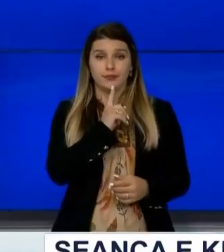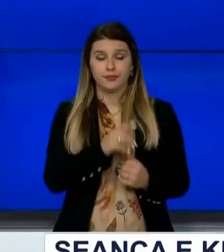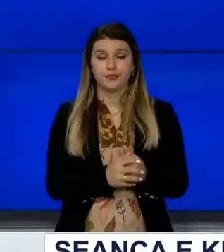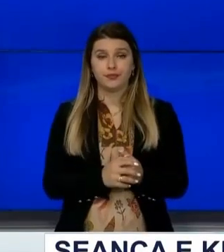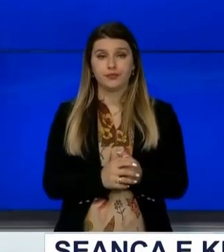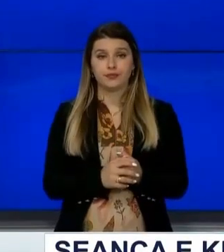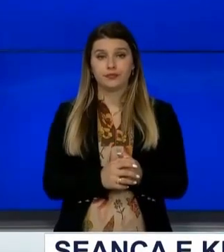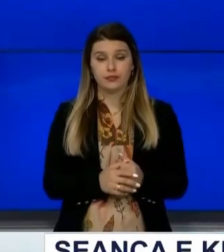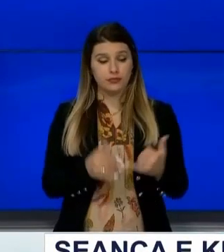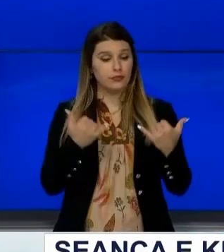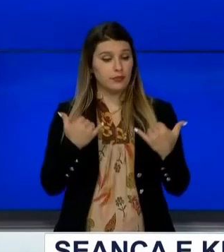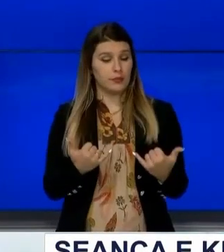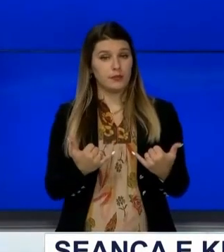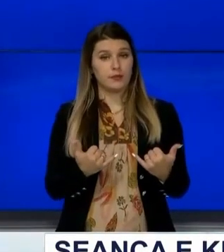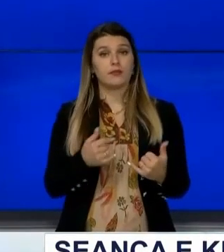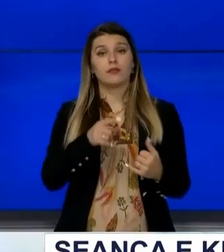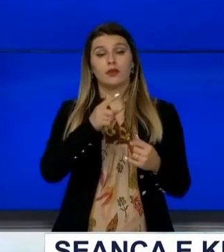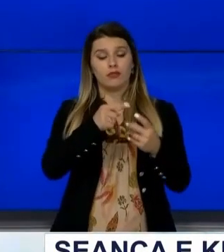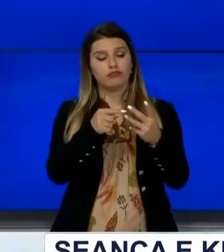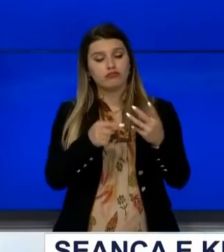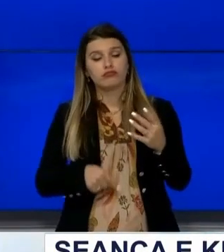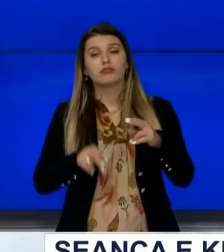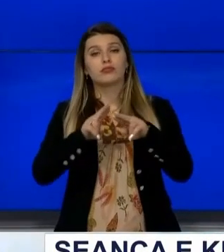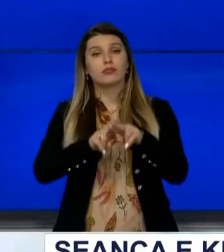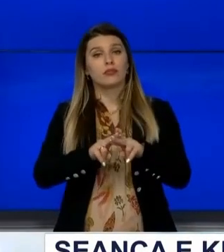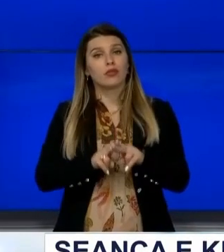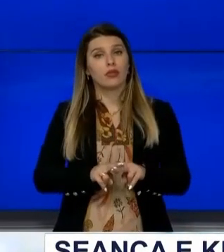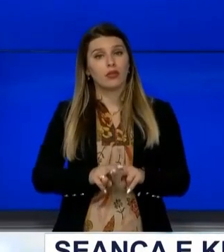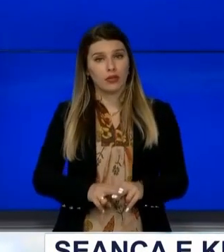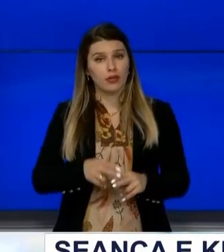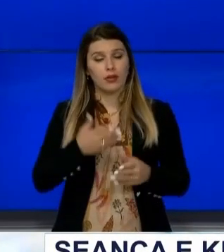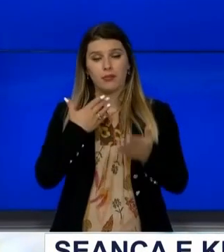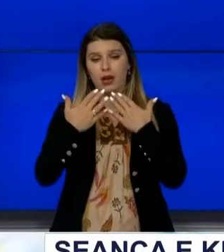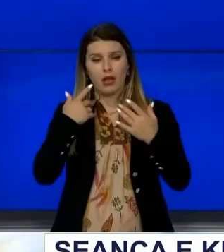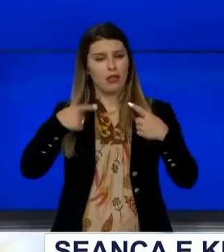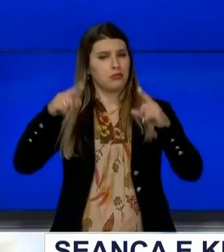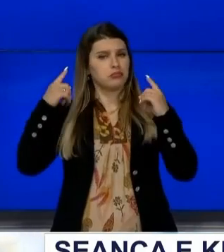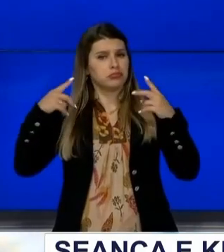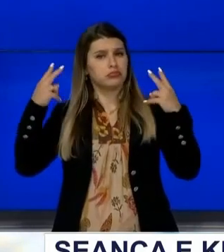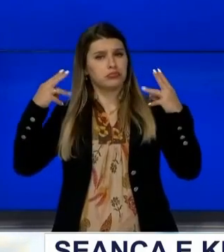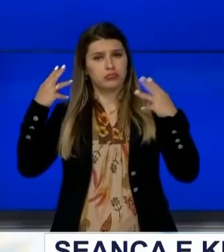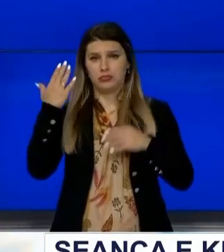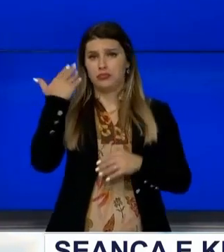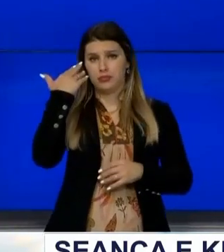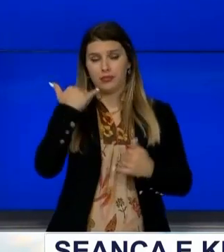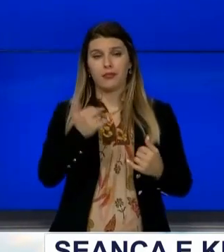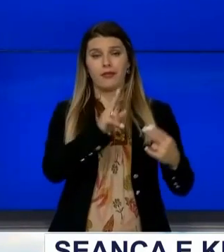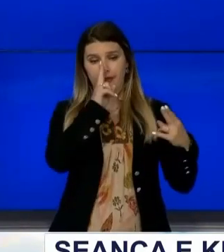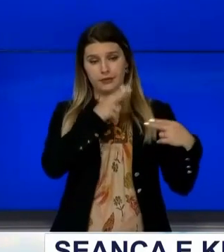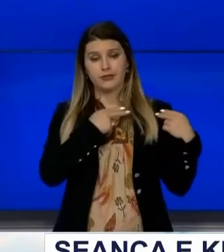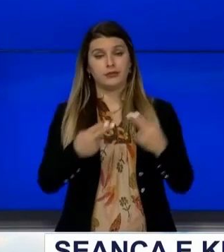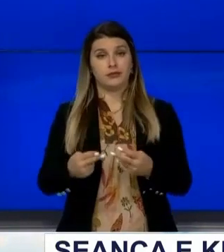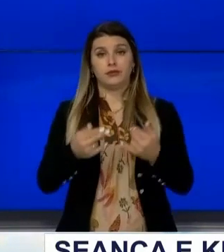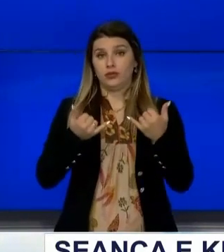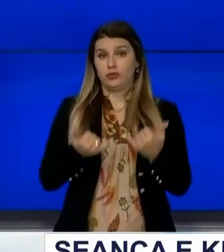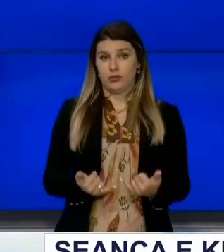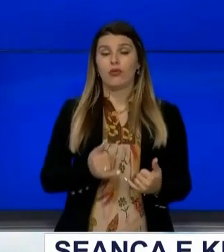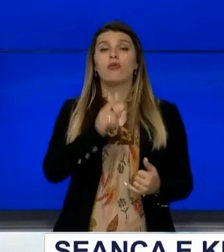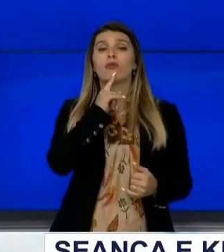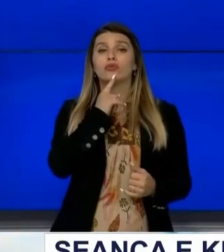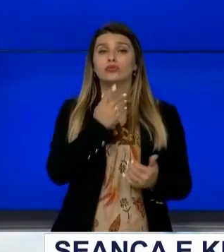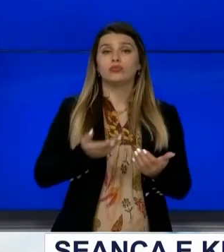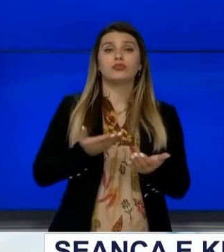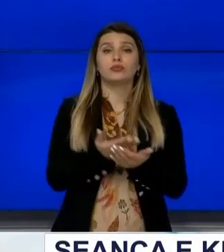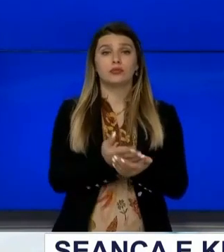projekt ligj bashk me disa të tjerë që kanë betur pa votuar në seancat e kaluara U këthyën në votim me kërkes të lëdëkës,